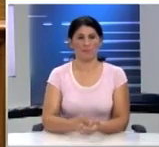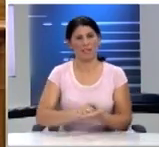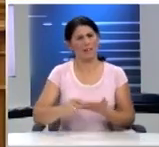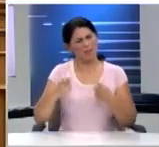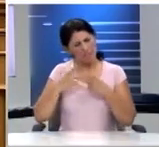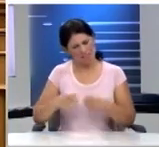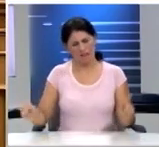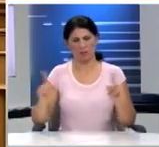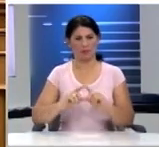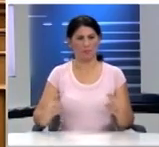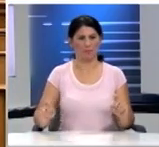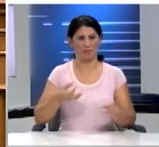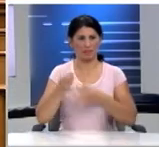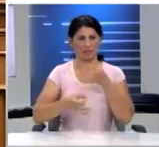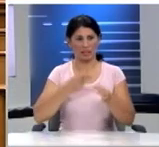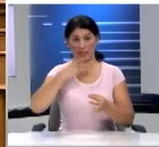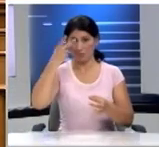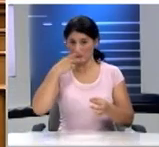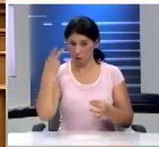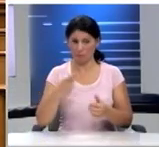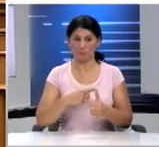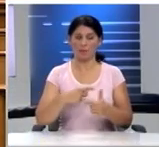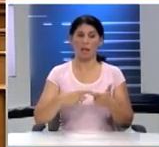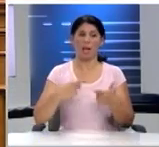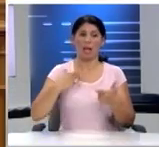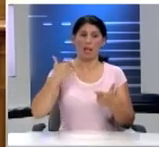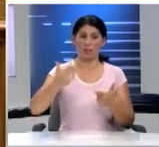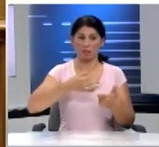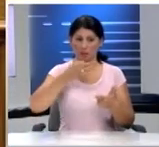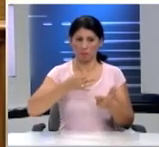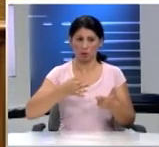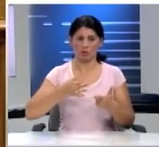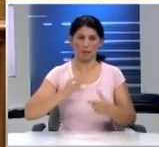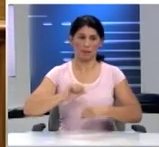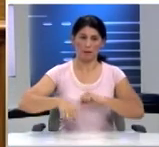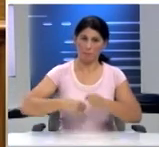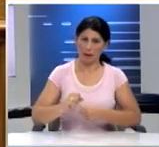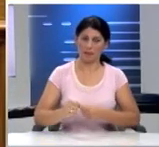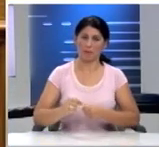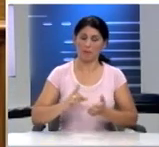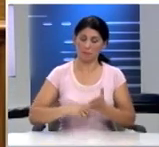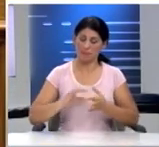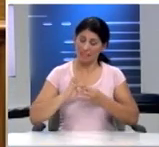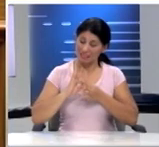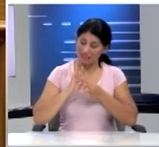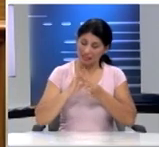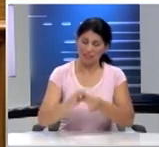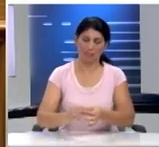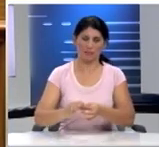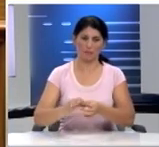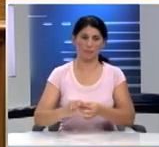πράγματα Θα σας μιλούσα για τα δικαιώματα Θα σας μιλούσα για μια μάχη Η οποία θα πρέπει να συνεχίσει να δίνεται